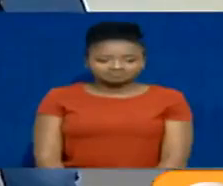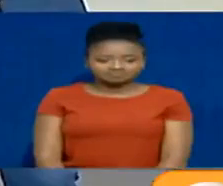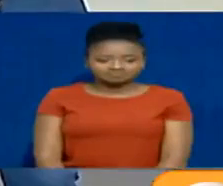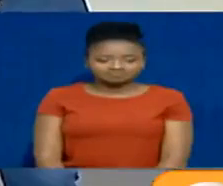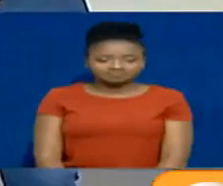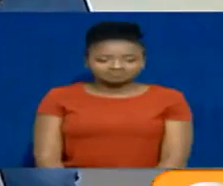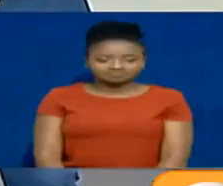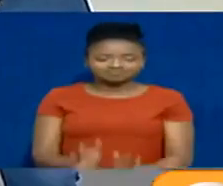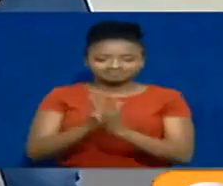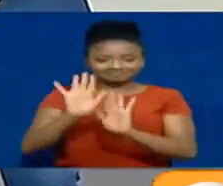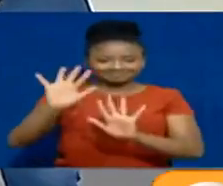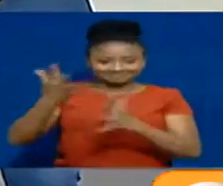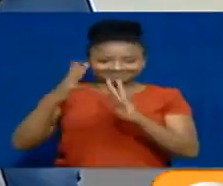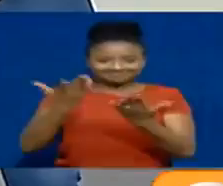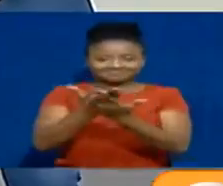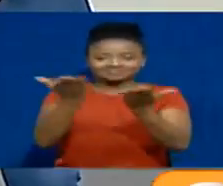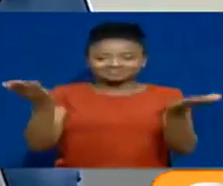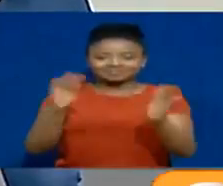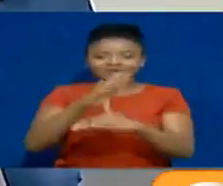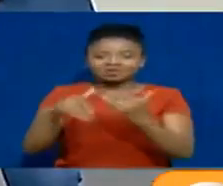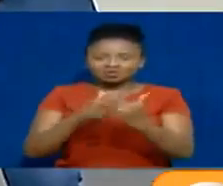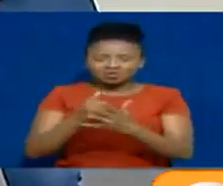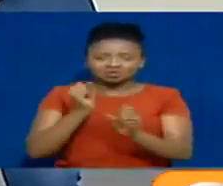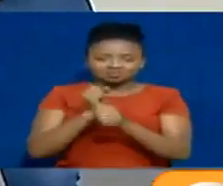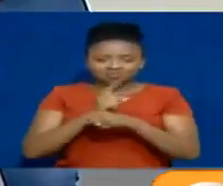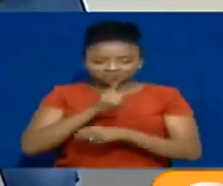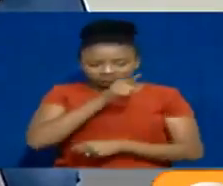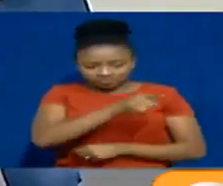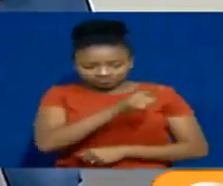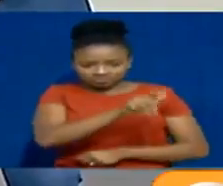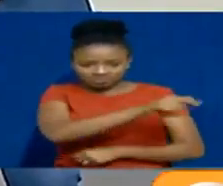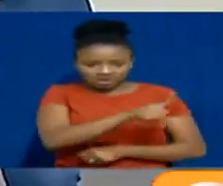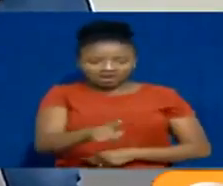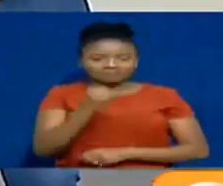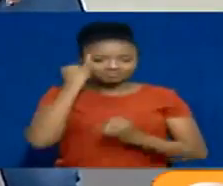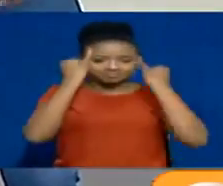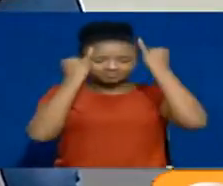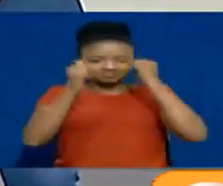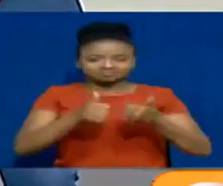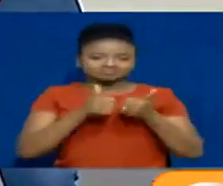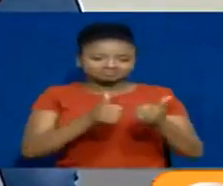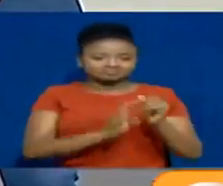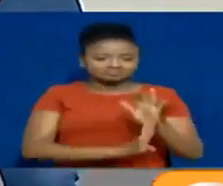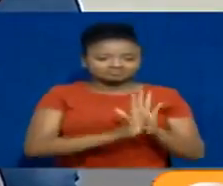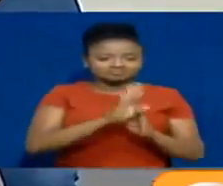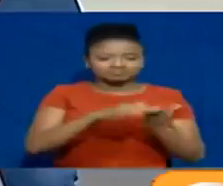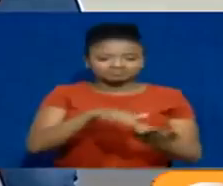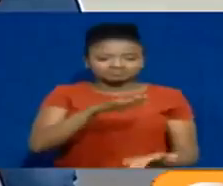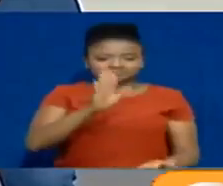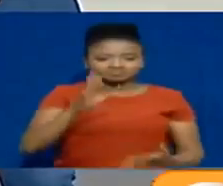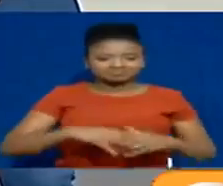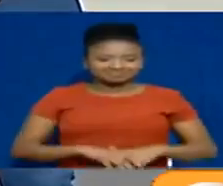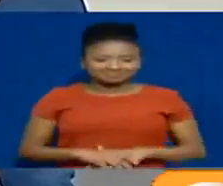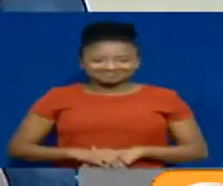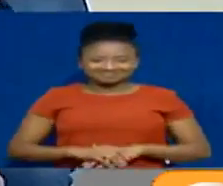Na mkungole sana kwa wale wote yambao wanajituma kwa kisha kionzi hiki kina kwa kionzi bora kila siku. Mungino atasema tuzo hiyo